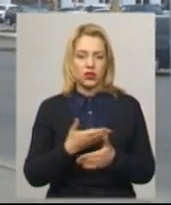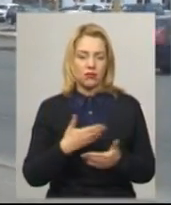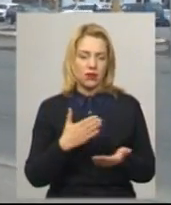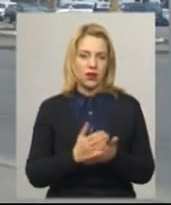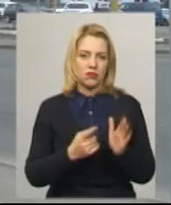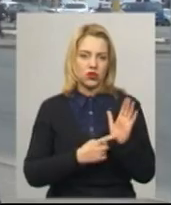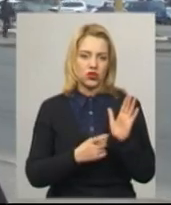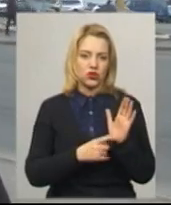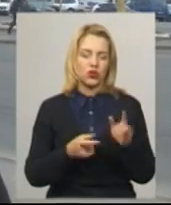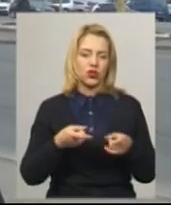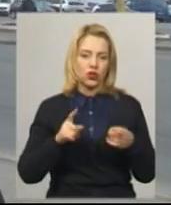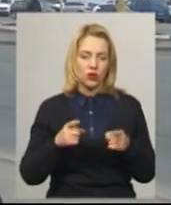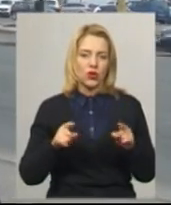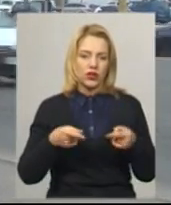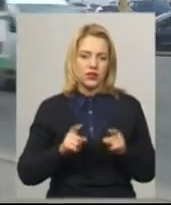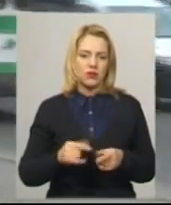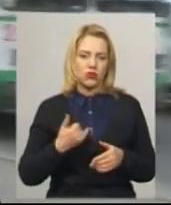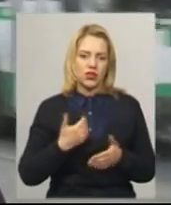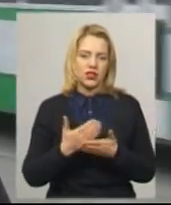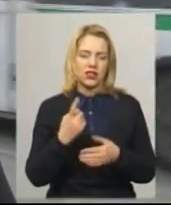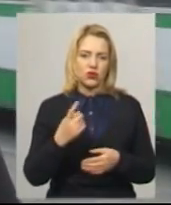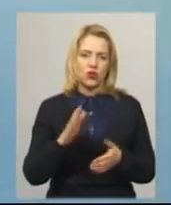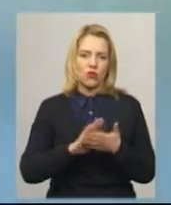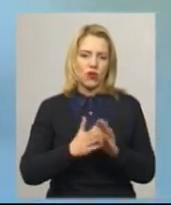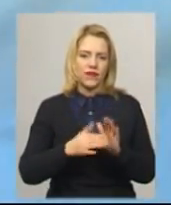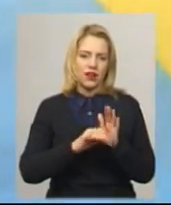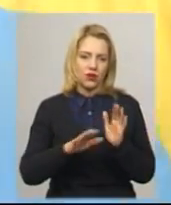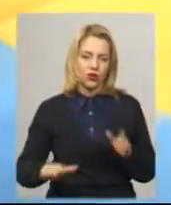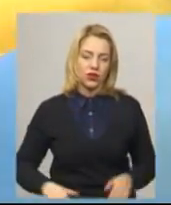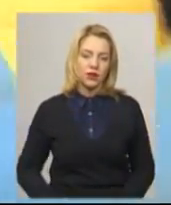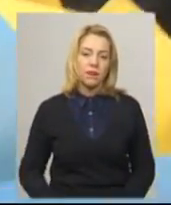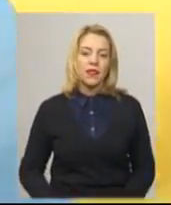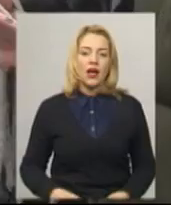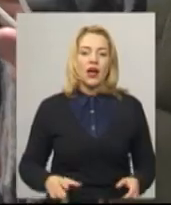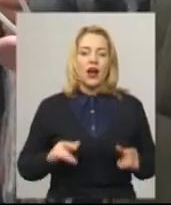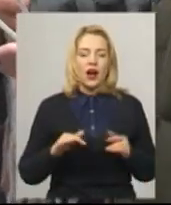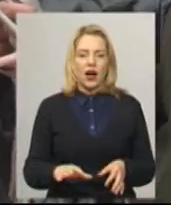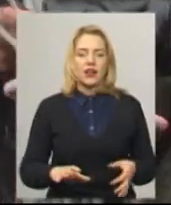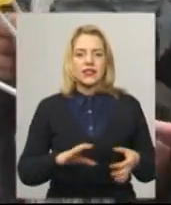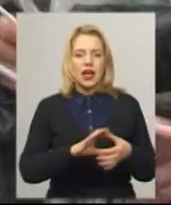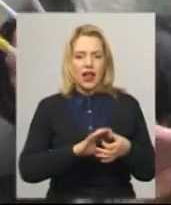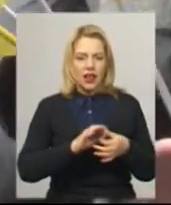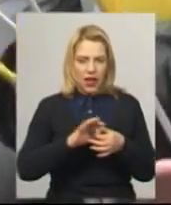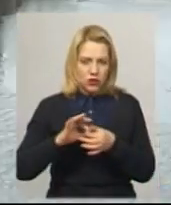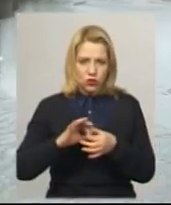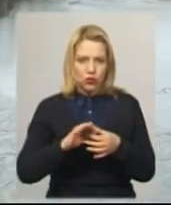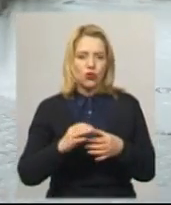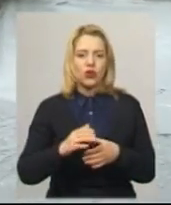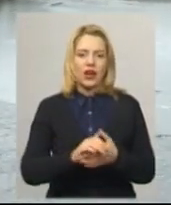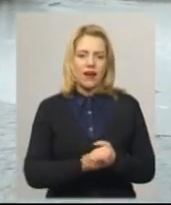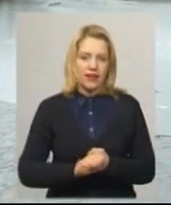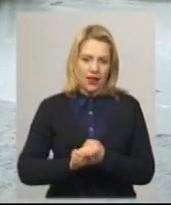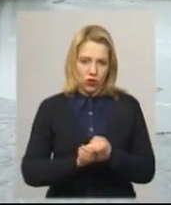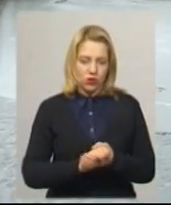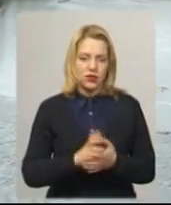понад 600, тому насправді ось і у нас таки є сьогодні ще один умовний рекорд. Акцію ланцюг Єдності планують проводити щороку 22 січня. Анастасія